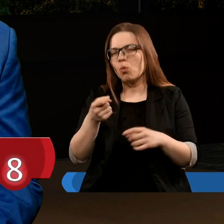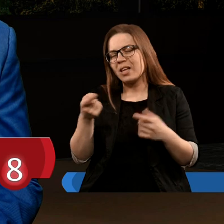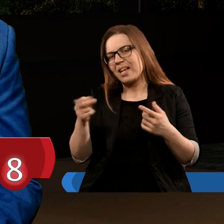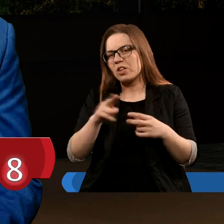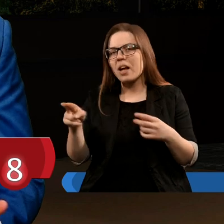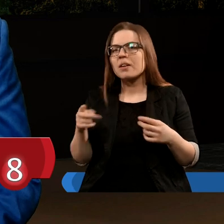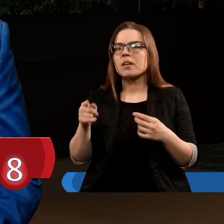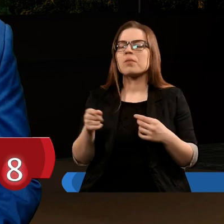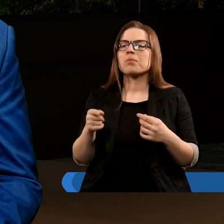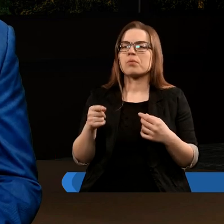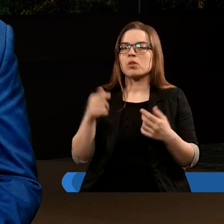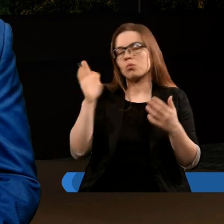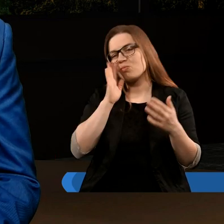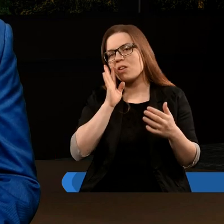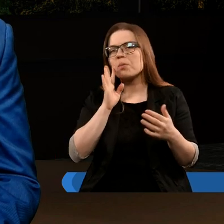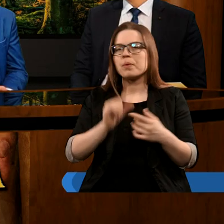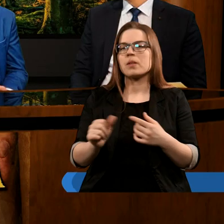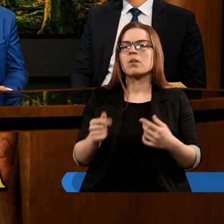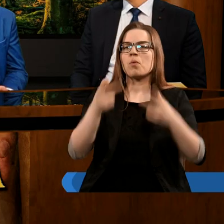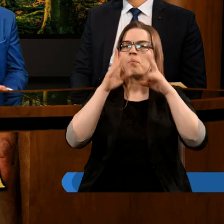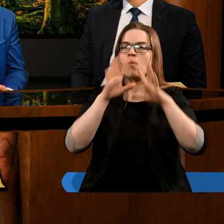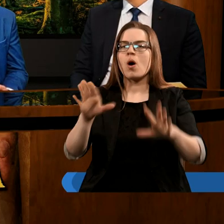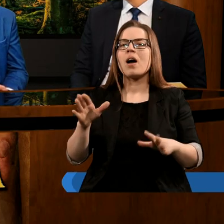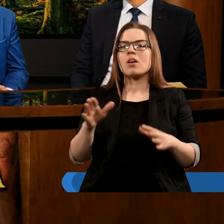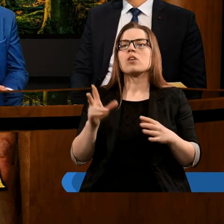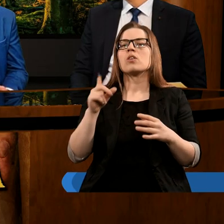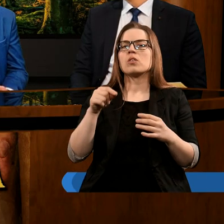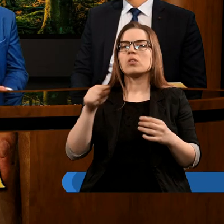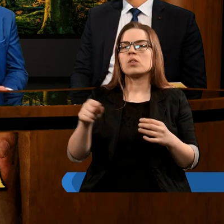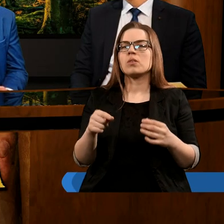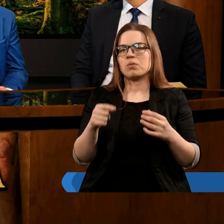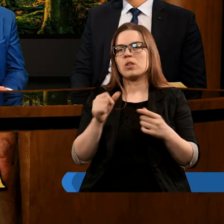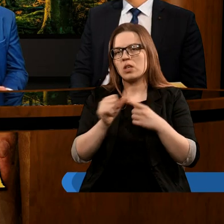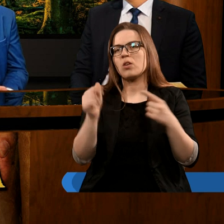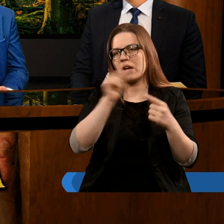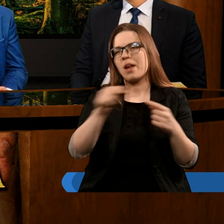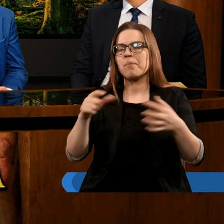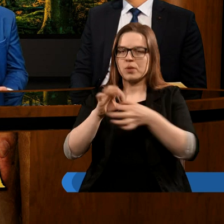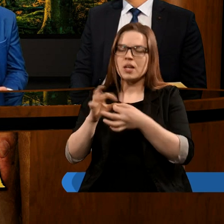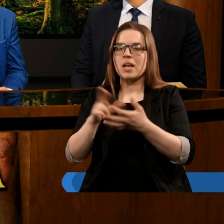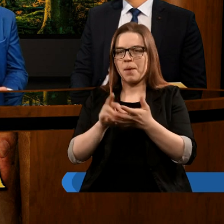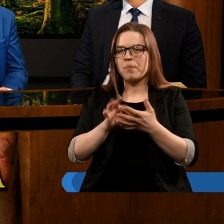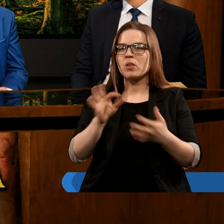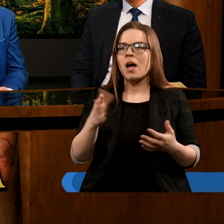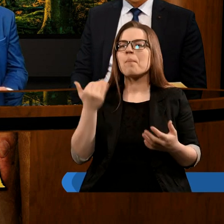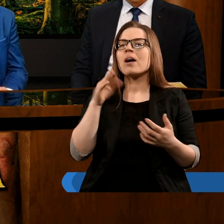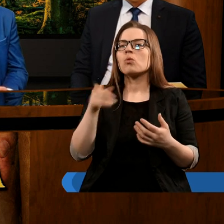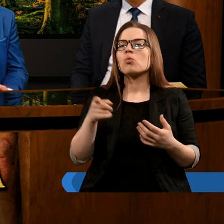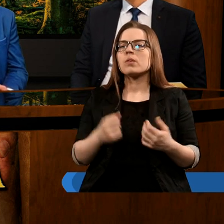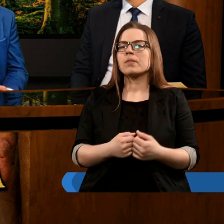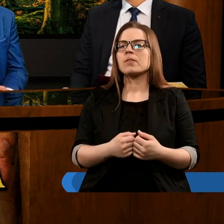rdzawe. Takie skojarzenie chociażby. Czyli to pokazywałoby, że węże krzywdziły, tak? Na pewno tak. Mariuszu?